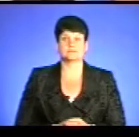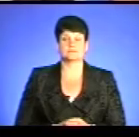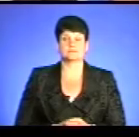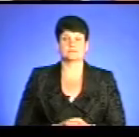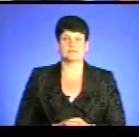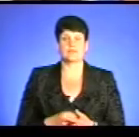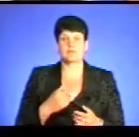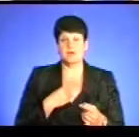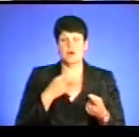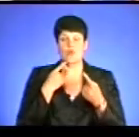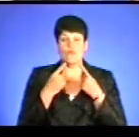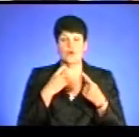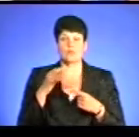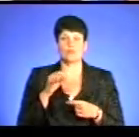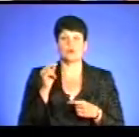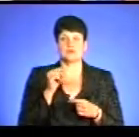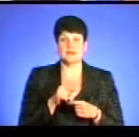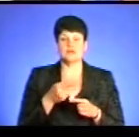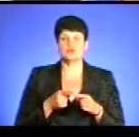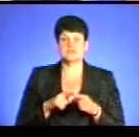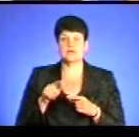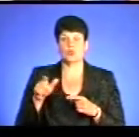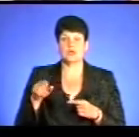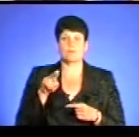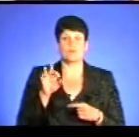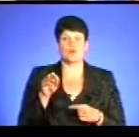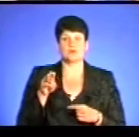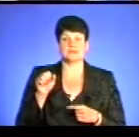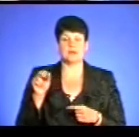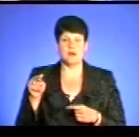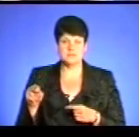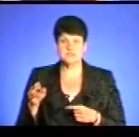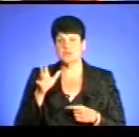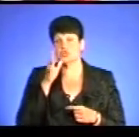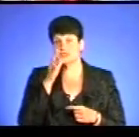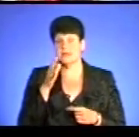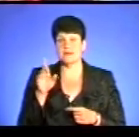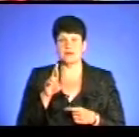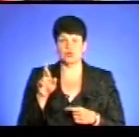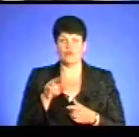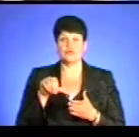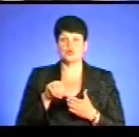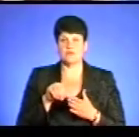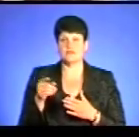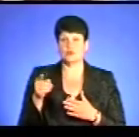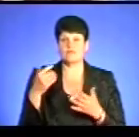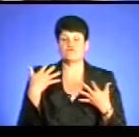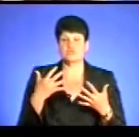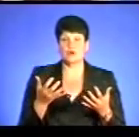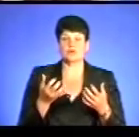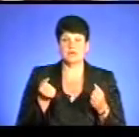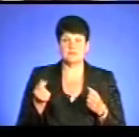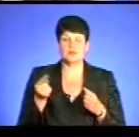Ми говоримо про те, що такі люди, як Потап, який вже за часи Януковича виступав в Тернополі і вже отримував від